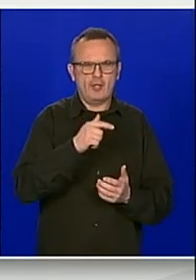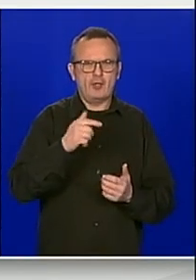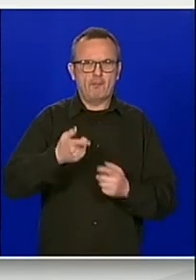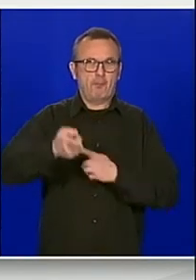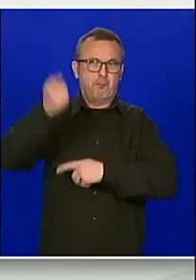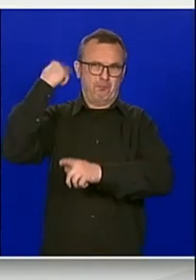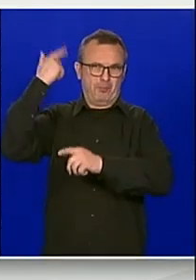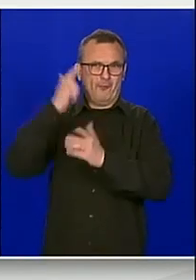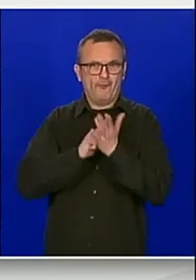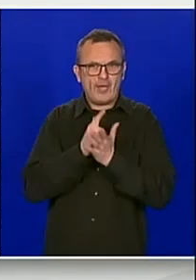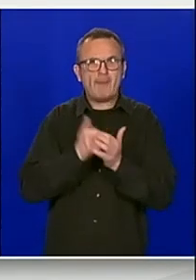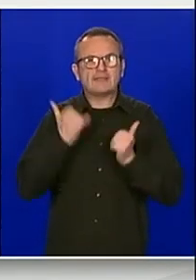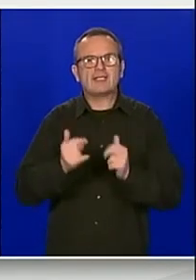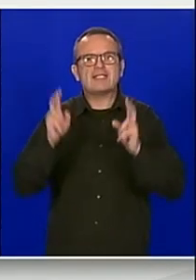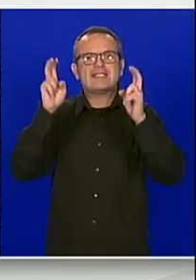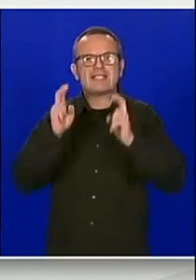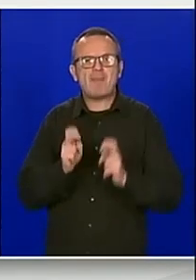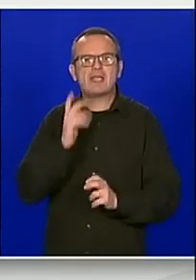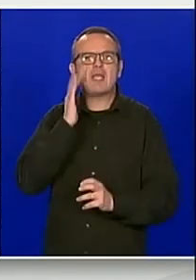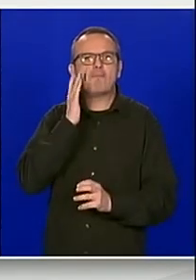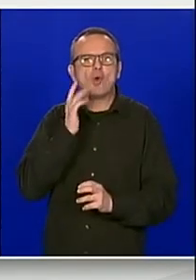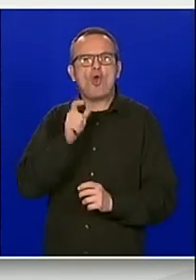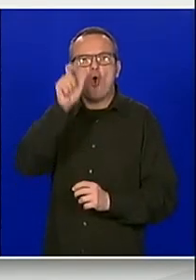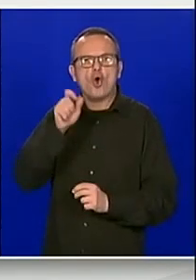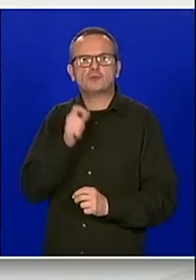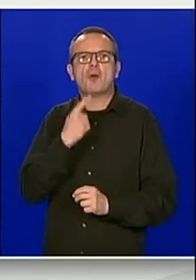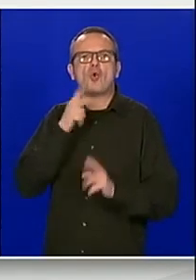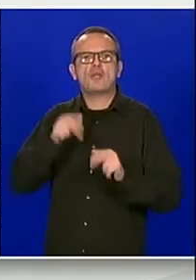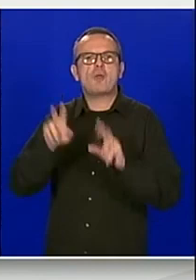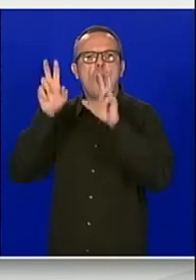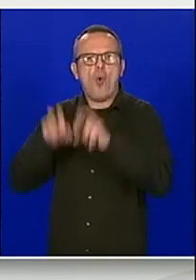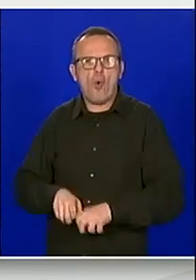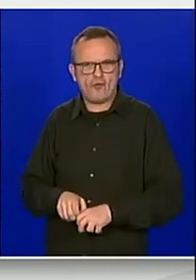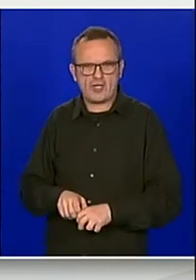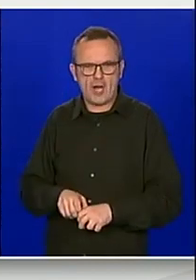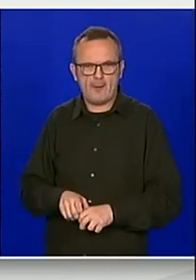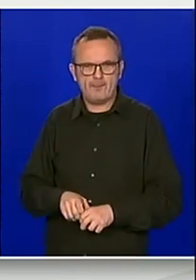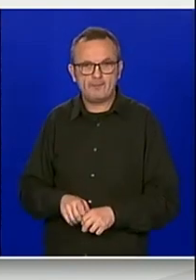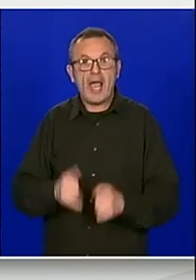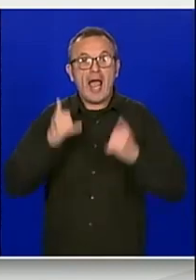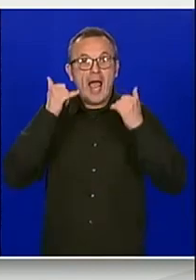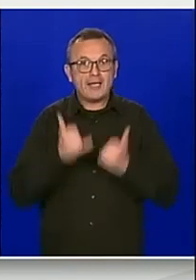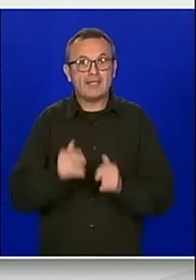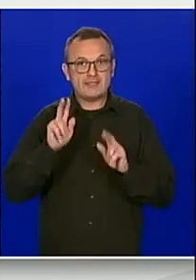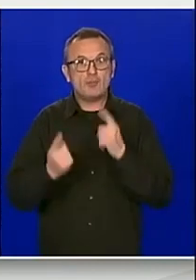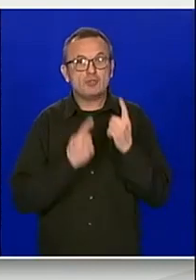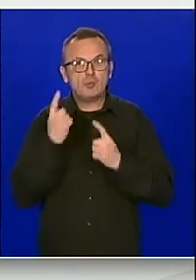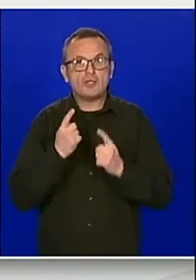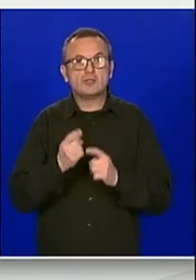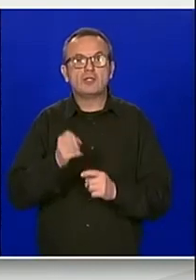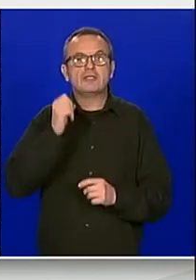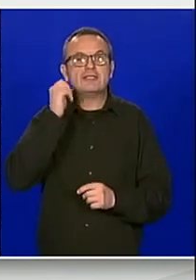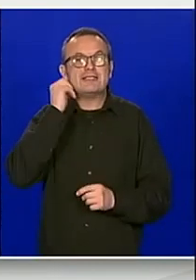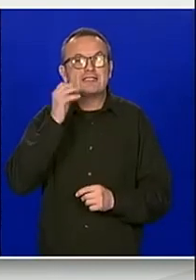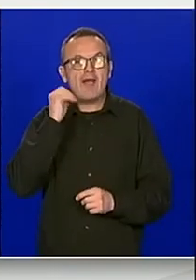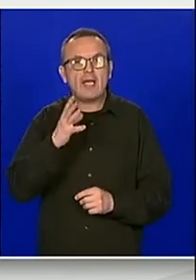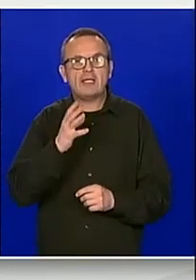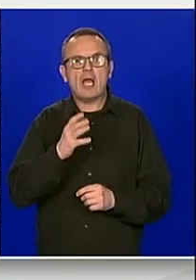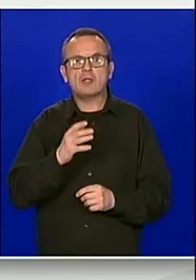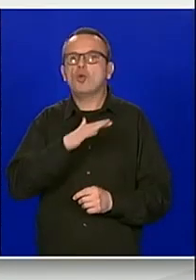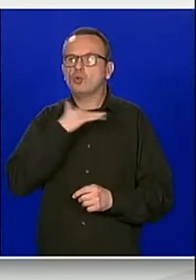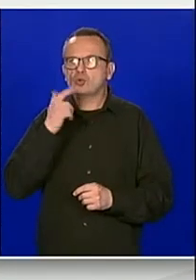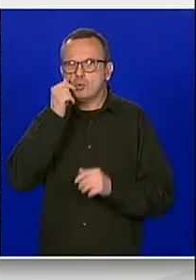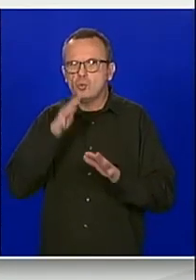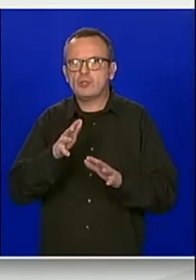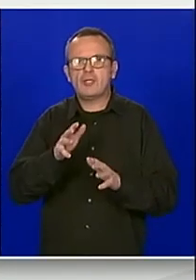.000 ovršenika, a danas imamo stanje da nam se dnevno oko 1000 blokada sa fine skida za ovršene građane.